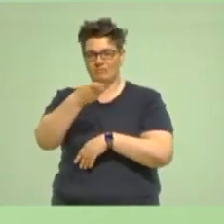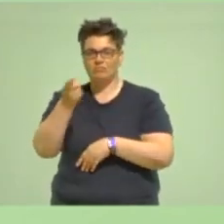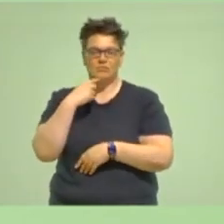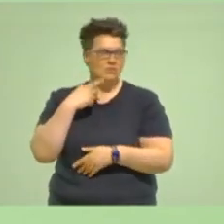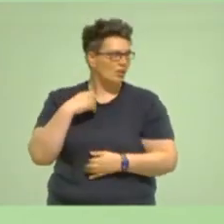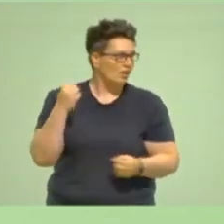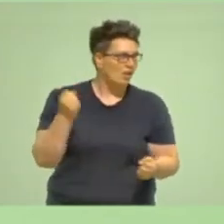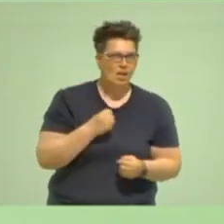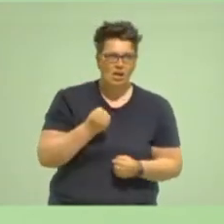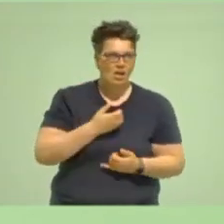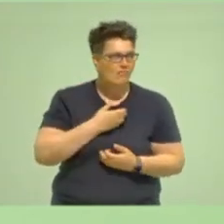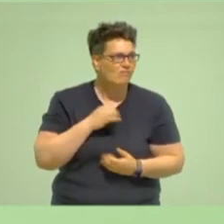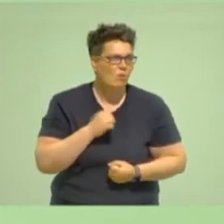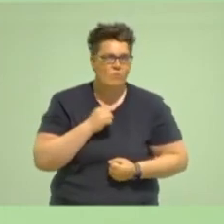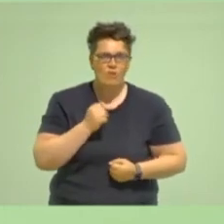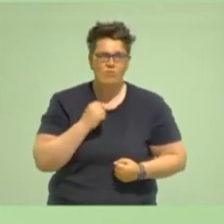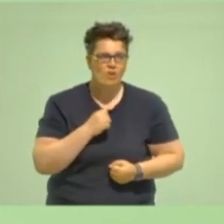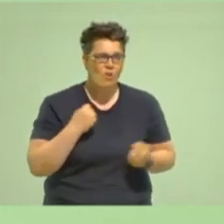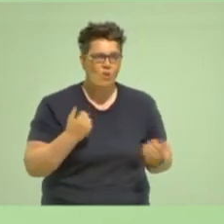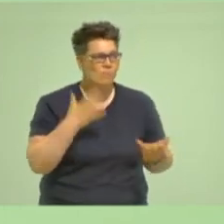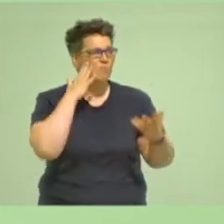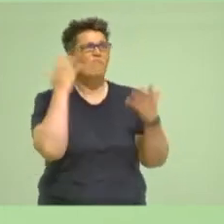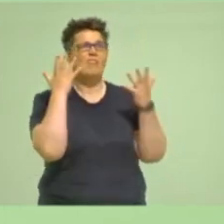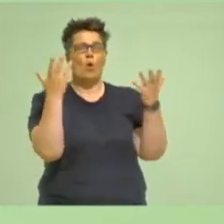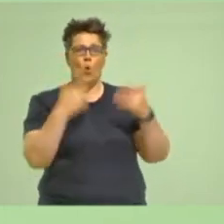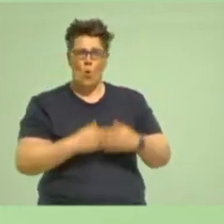wie konntet ihr nur, wie habt ihr nur. Was ist denn da los?